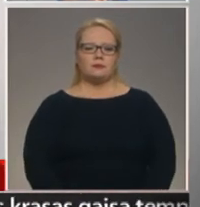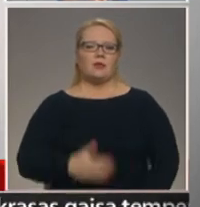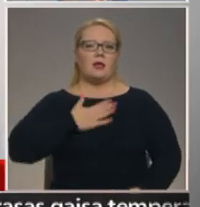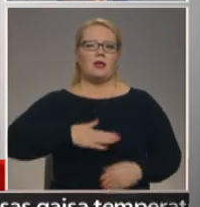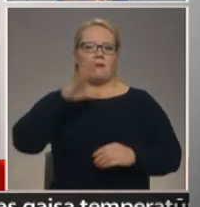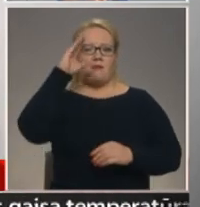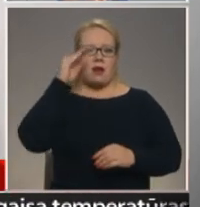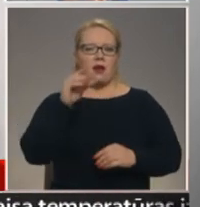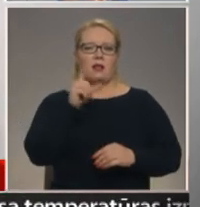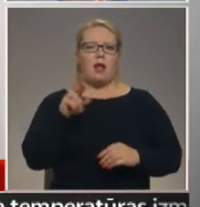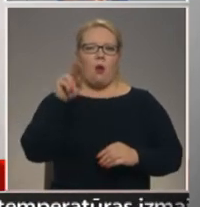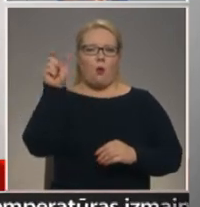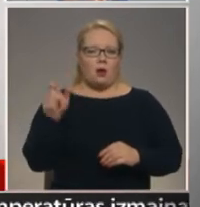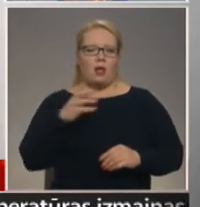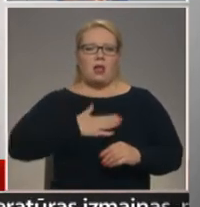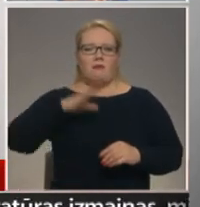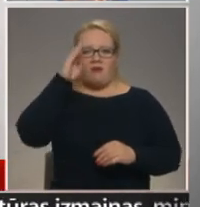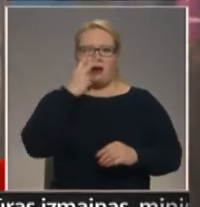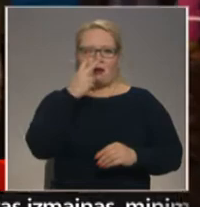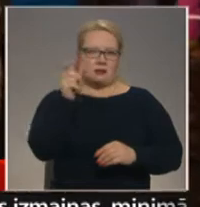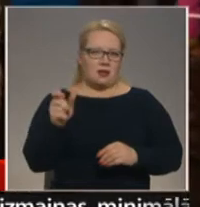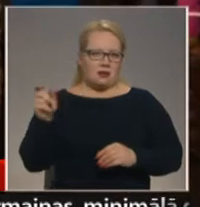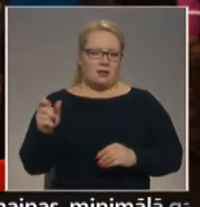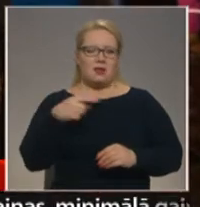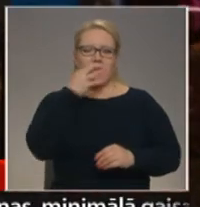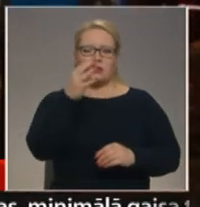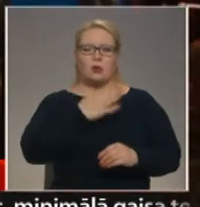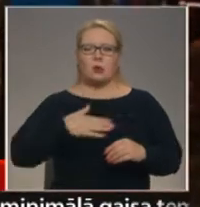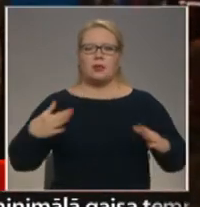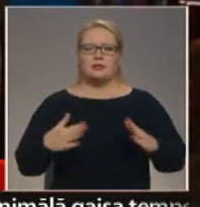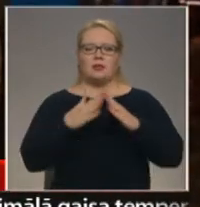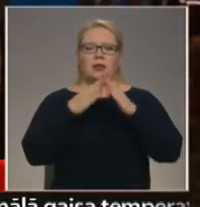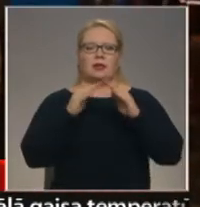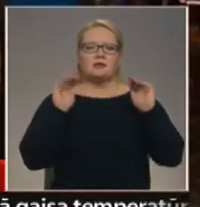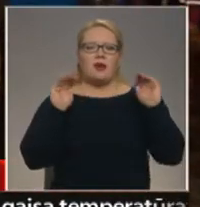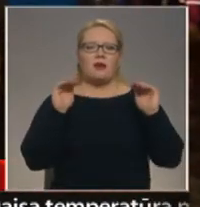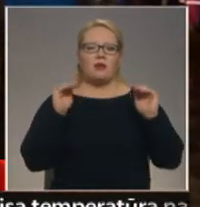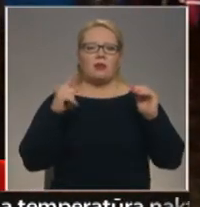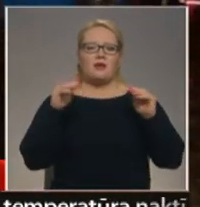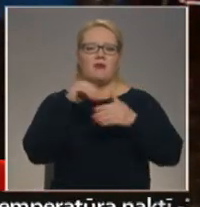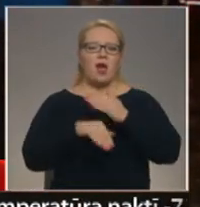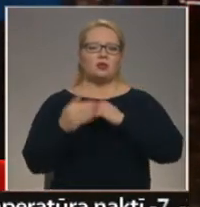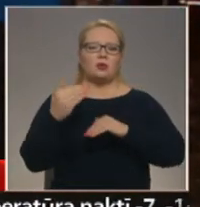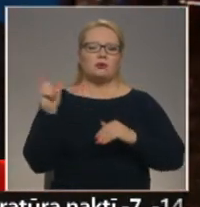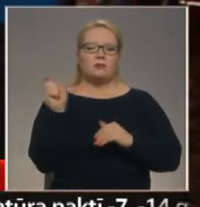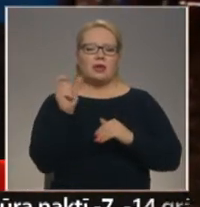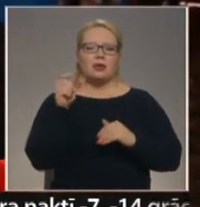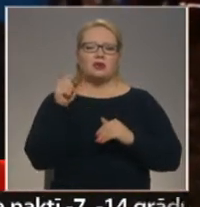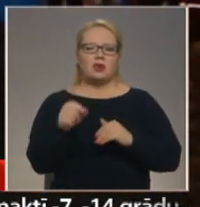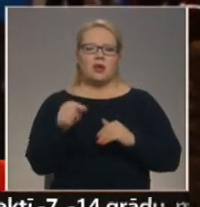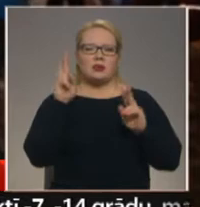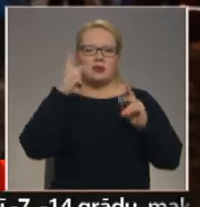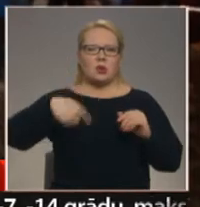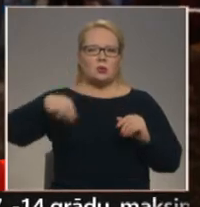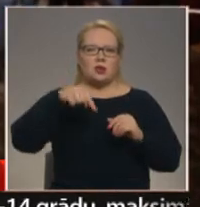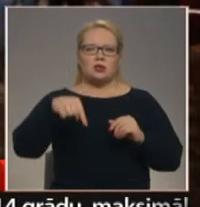Labvakar, Laura! Labvakar, skatītāji! Jātiec ļoti svinīgs vēsturisks un brīnišķīgs brīdis šeit začulā tieši šajās minūtēs.